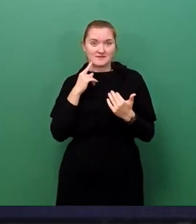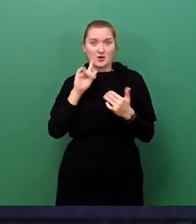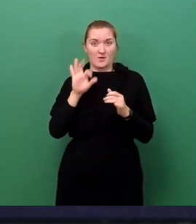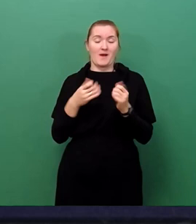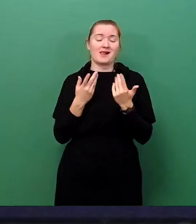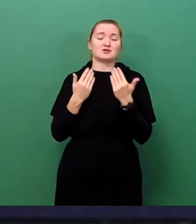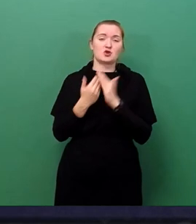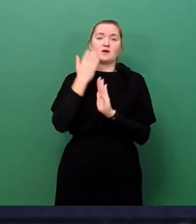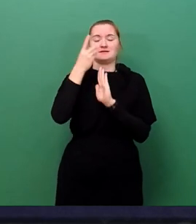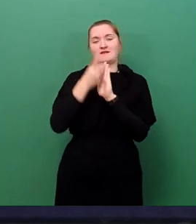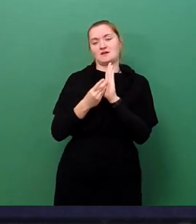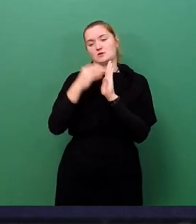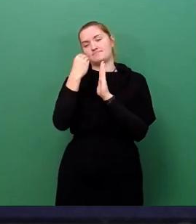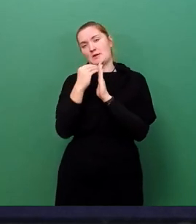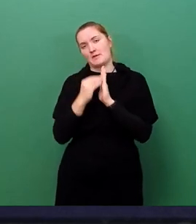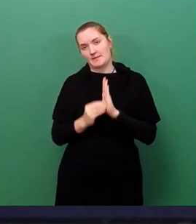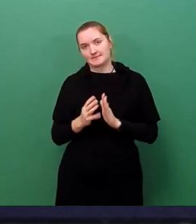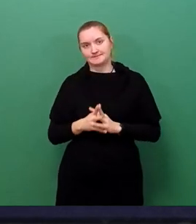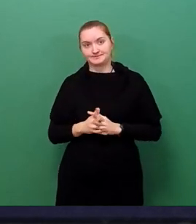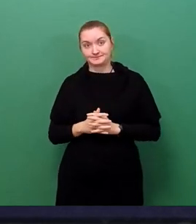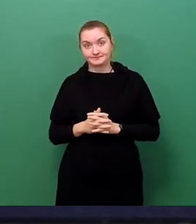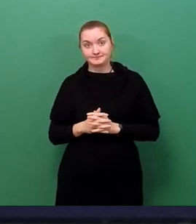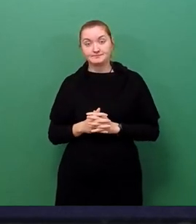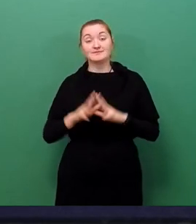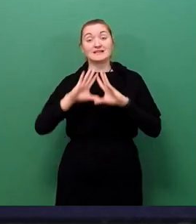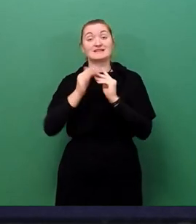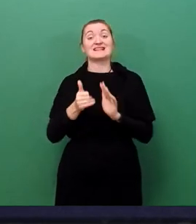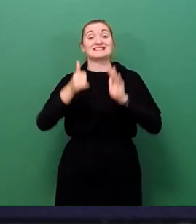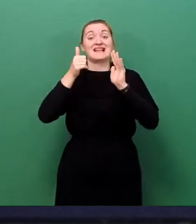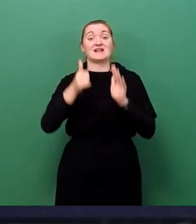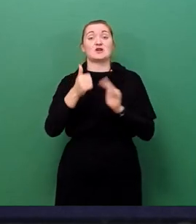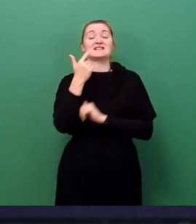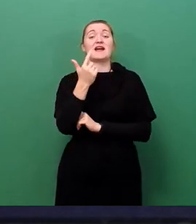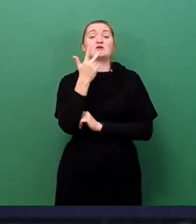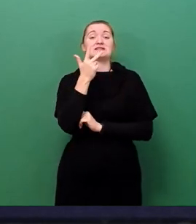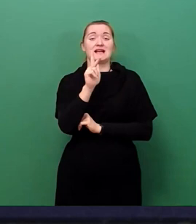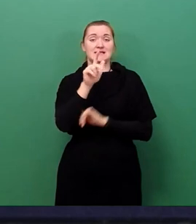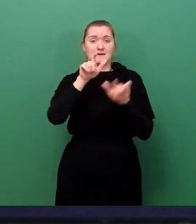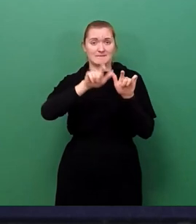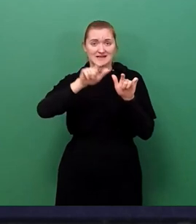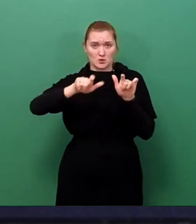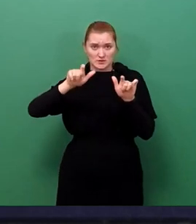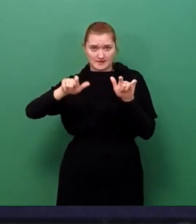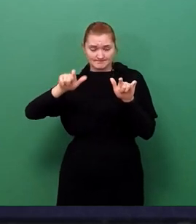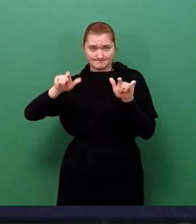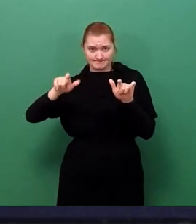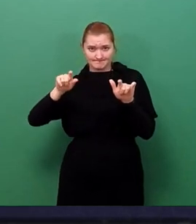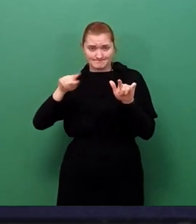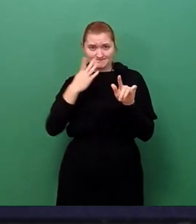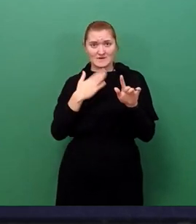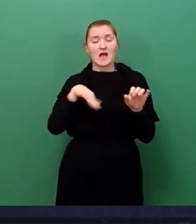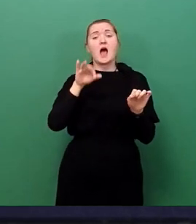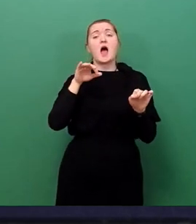Die Aufteilung der 632 dem Amt für Gesundheit und Prävention gemeldeten